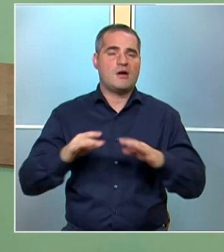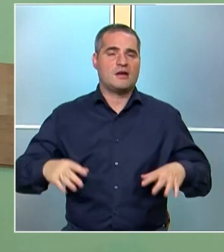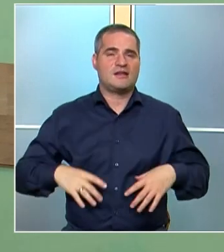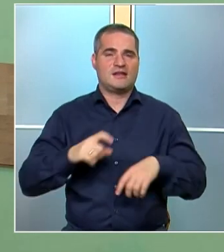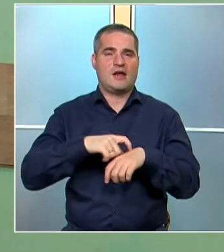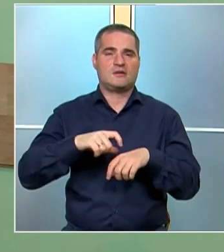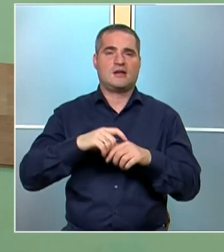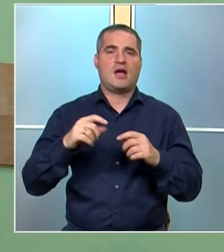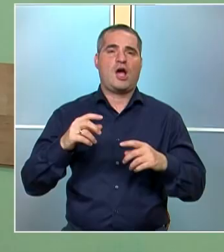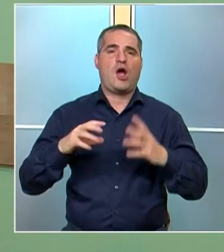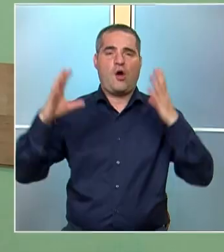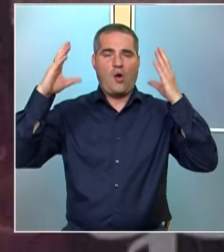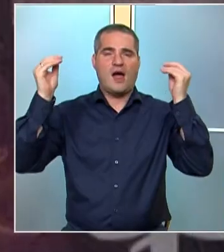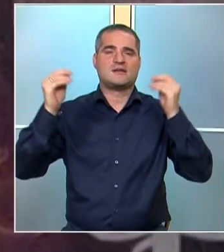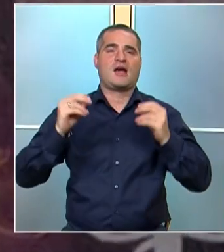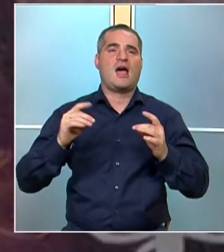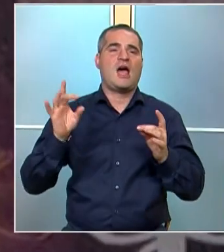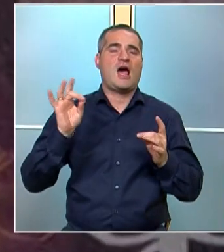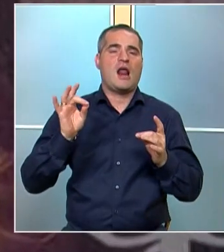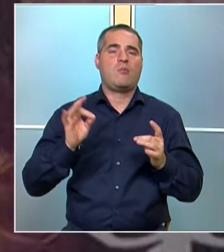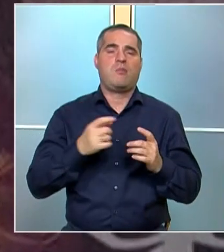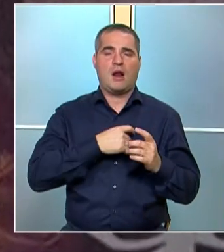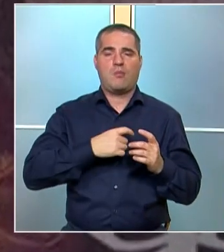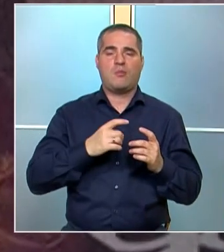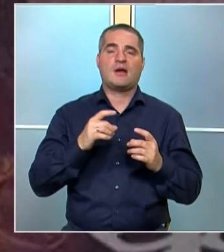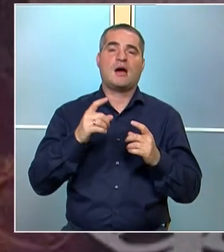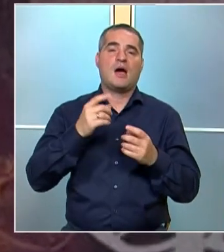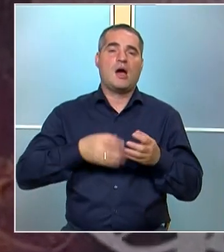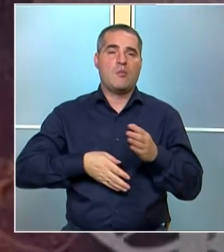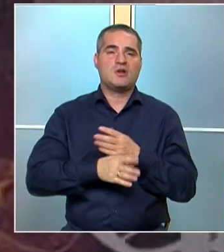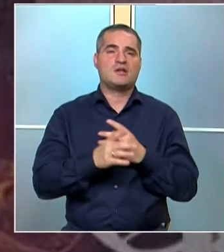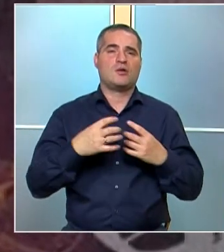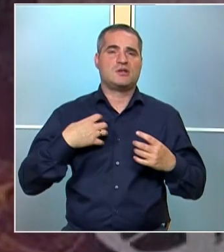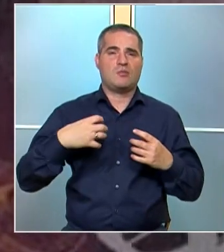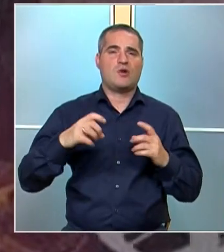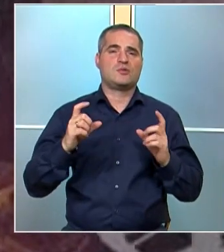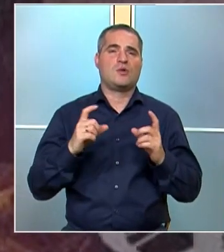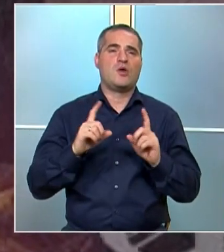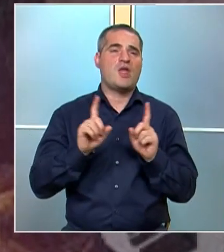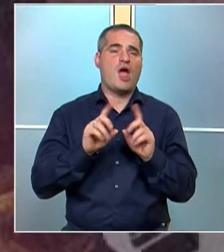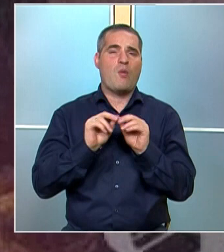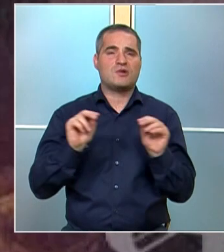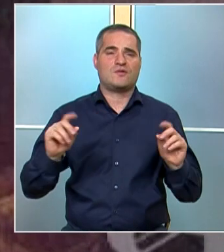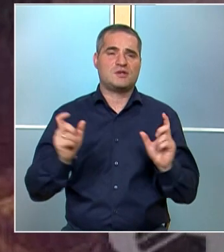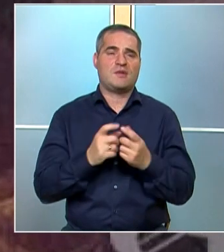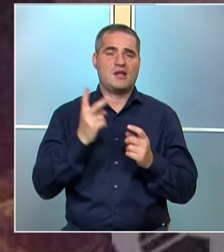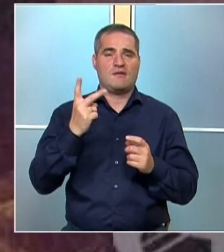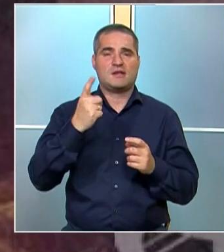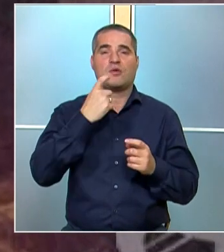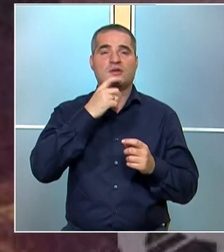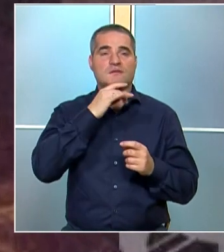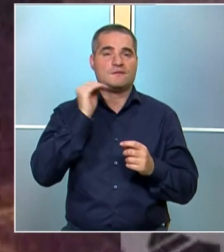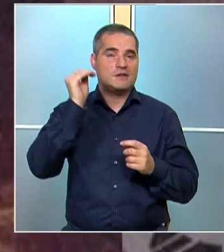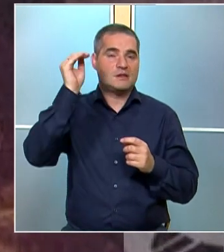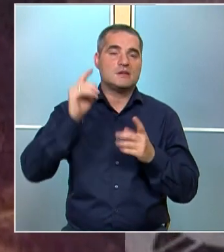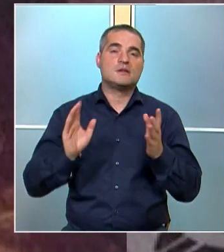Делфт в Холандската република. Произлиза от сравнително заможно, но не образовано семейство. На 21 годишна